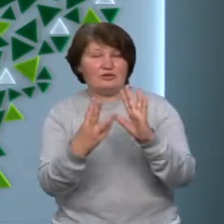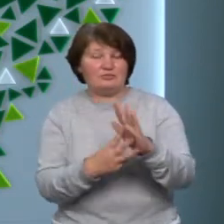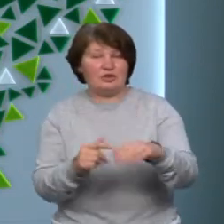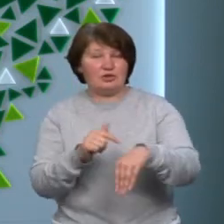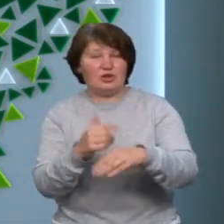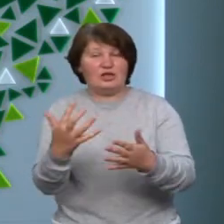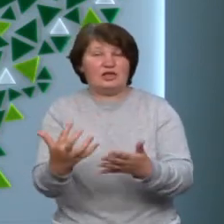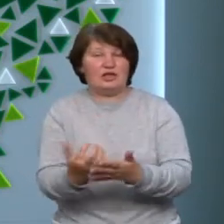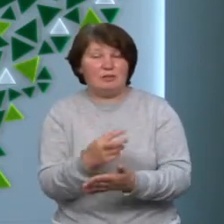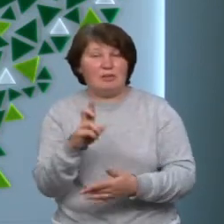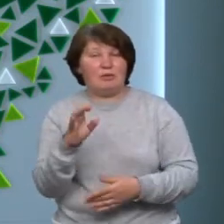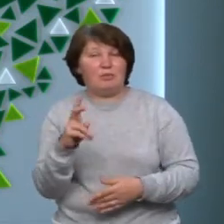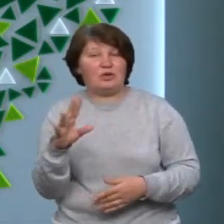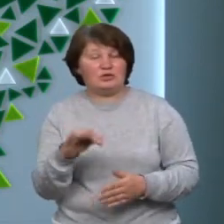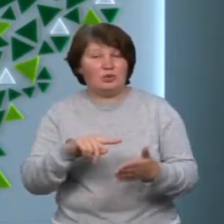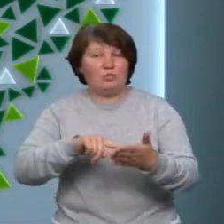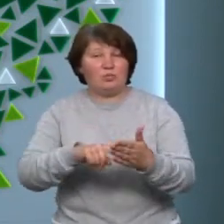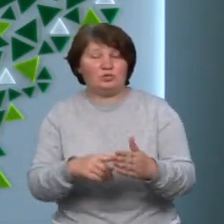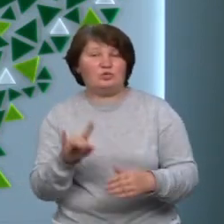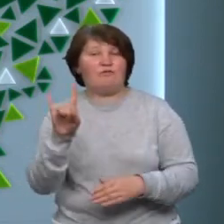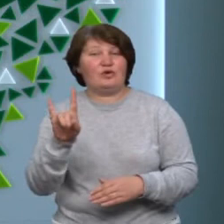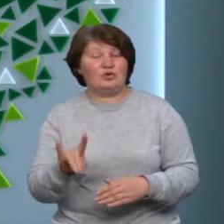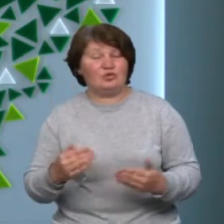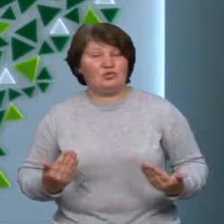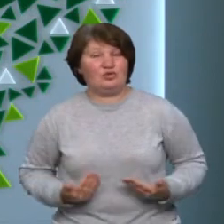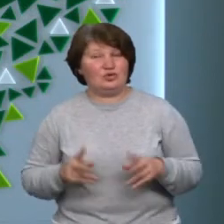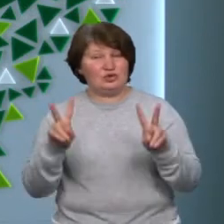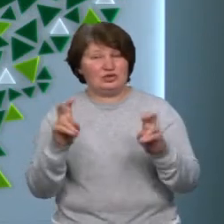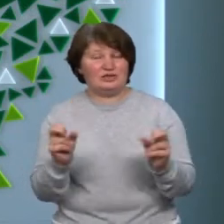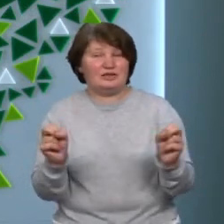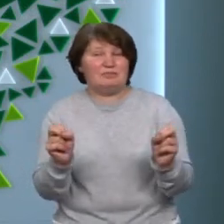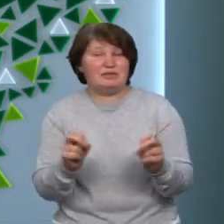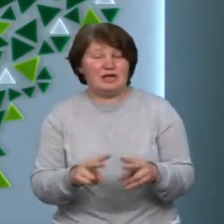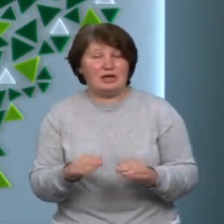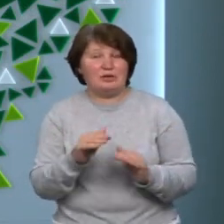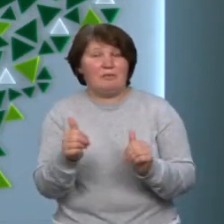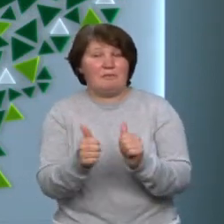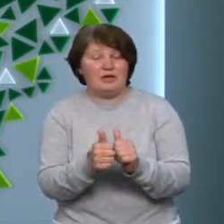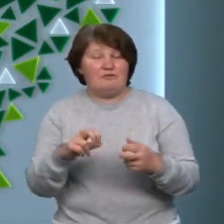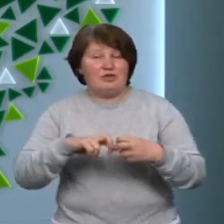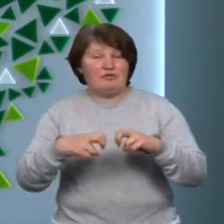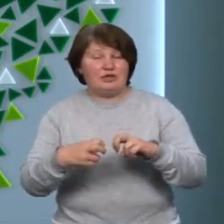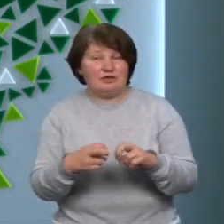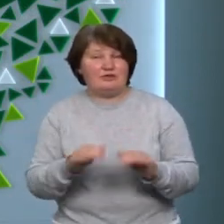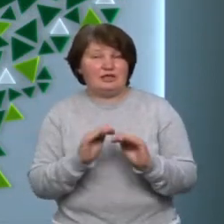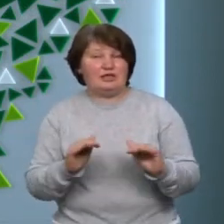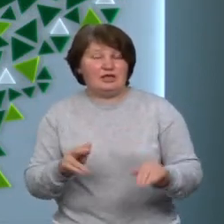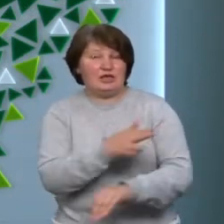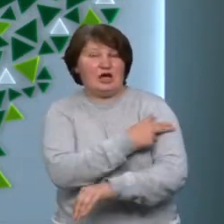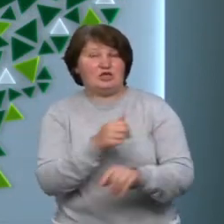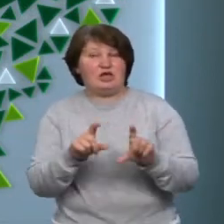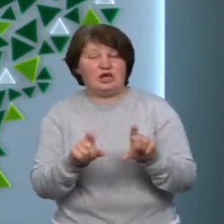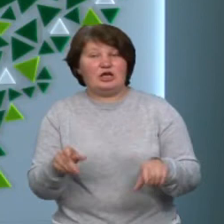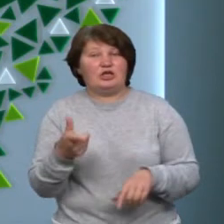знайшли у бебі-боксі пункту «Вікно життя». Це спеціальний пункт при Івано-Франківській міській дитячій клінічній лікарні, де